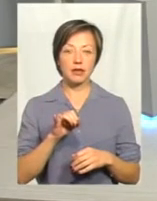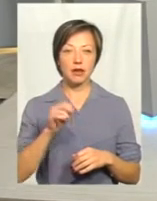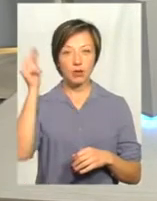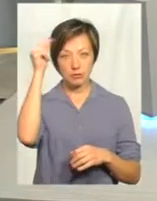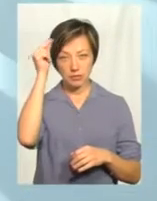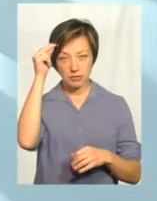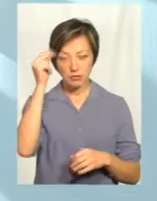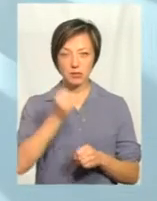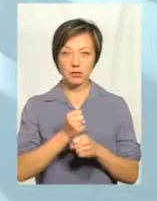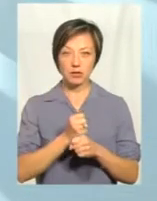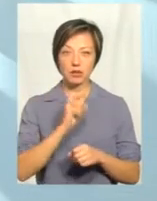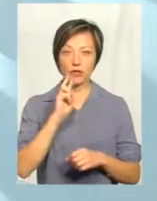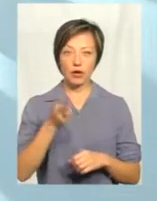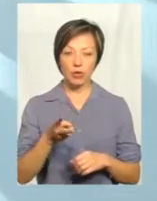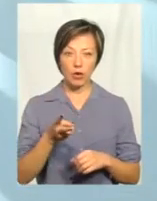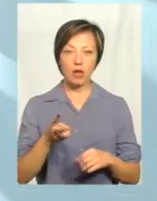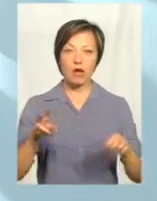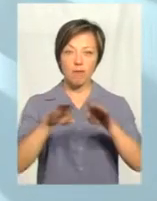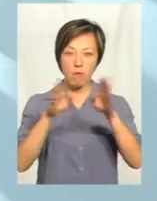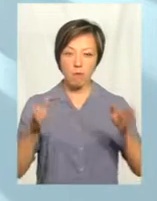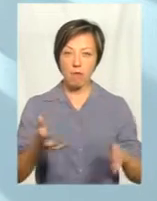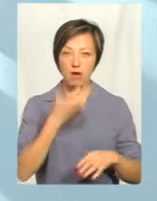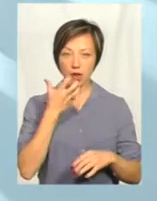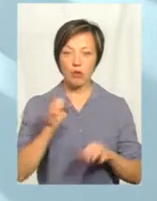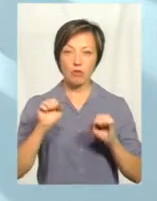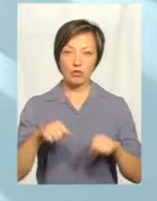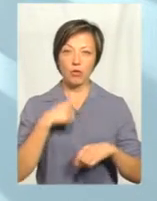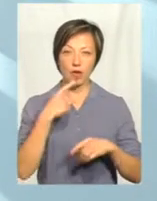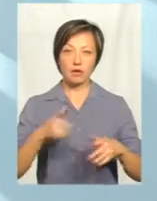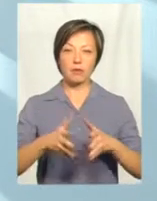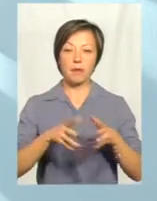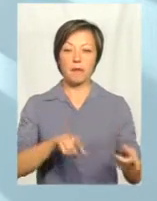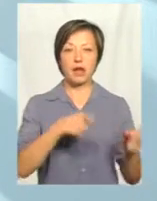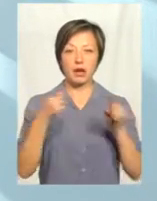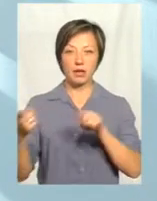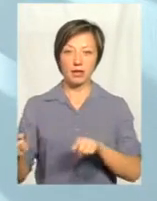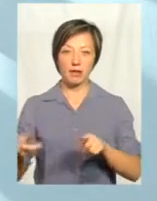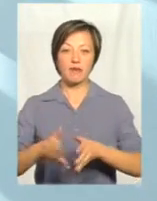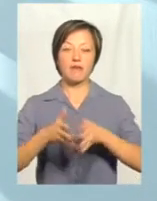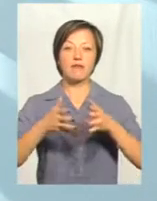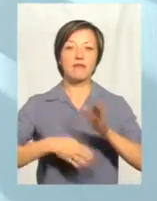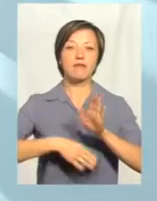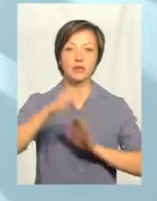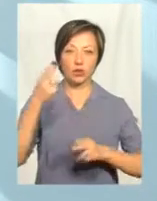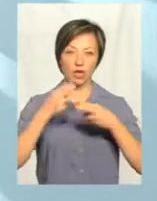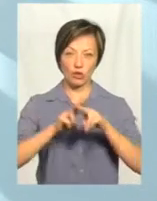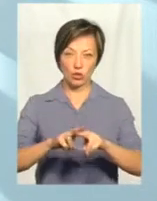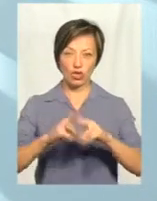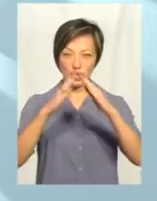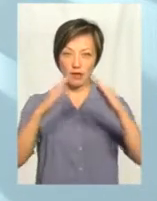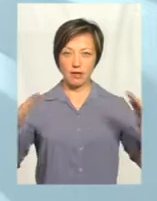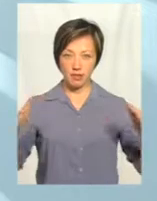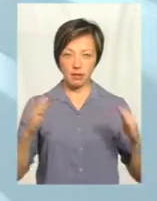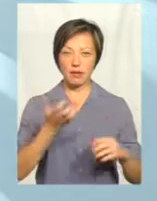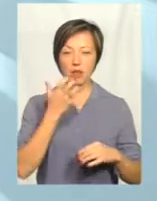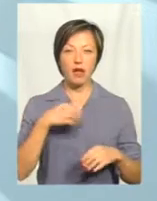людьми проврацювати десь за два роки в парниках, а тільки тоді ми можемо говорити про перехід у високотехнологічні теплиці. Тому що я би